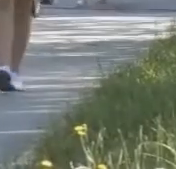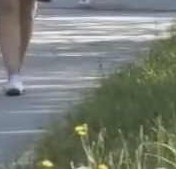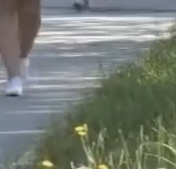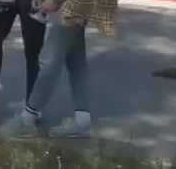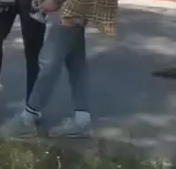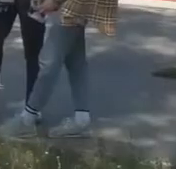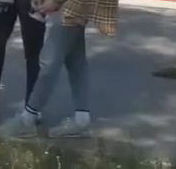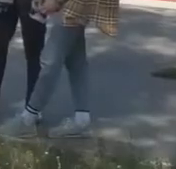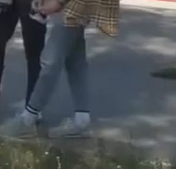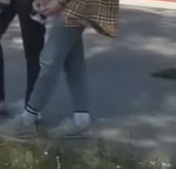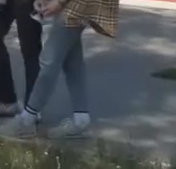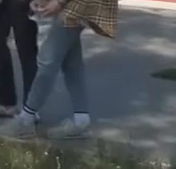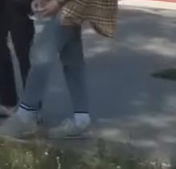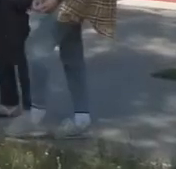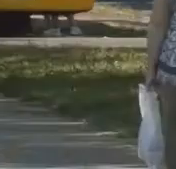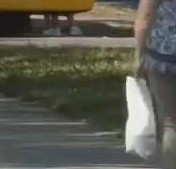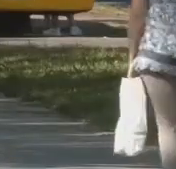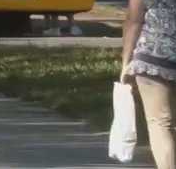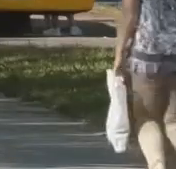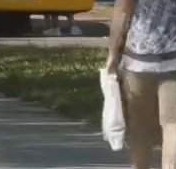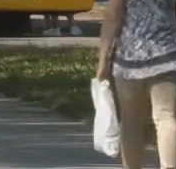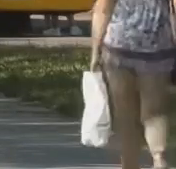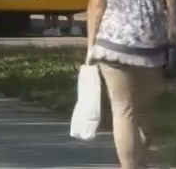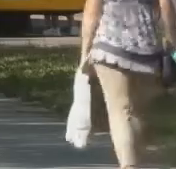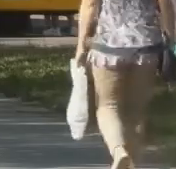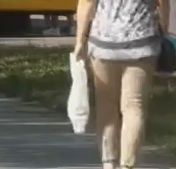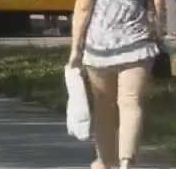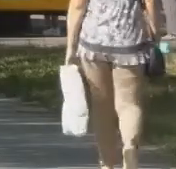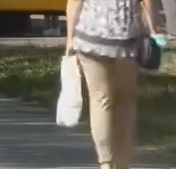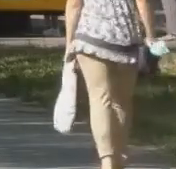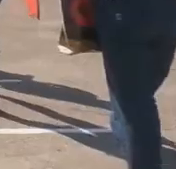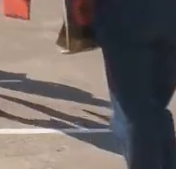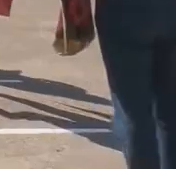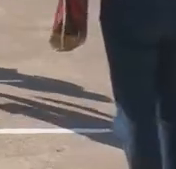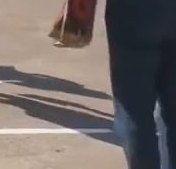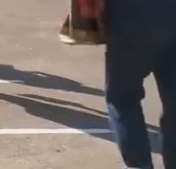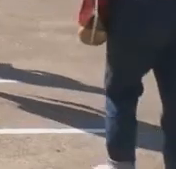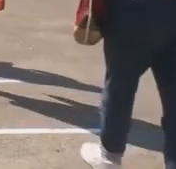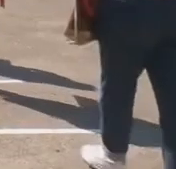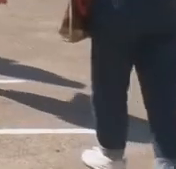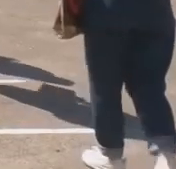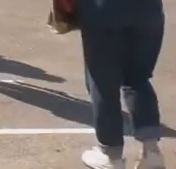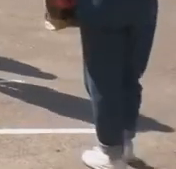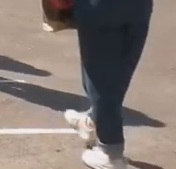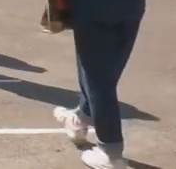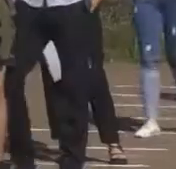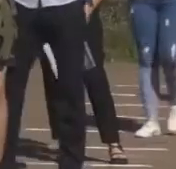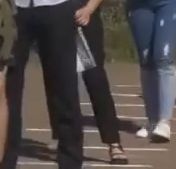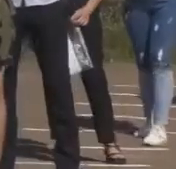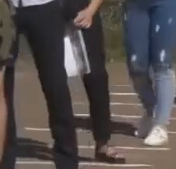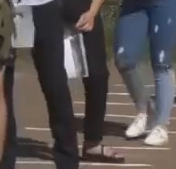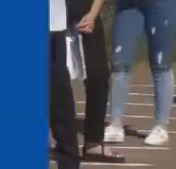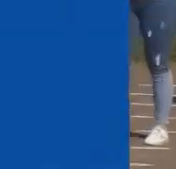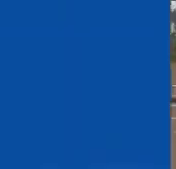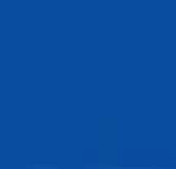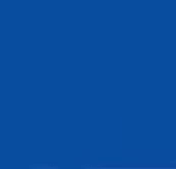Потягами, власними авто, шкільними автобусами та зночівлею у готелі, як учасники останнього ЗНО добиралися до пунктів